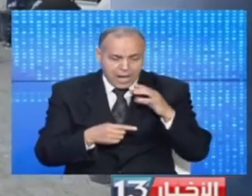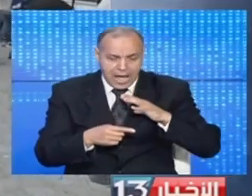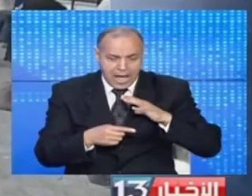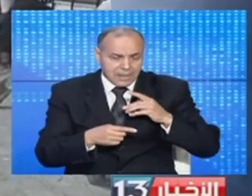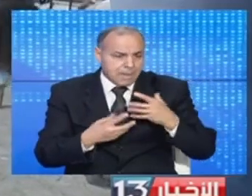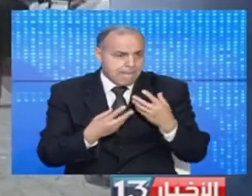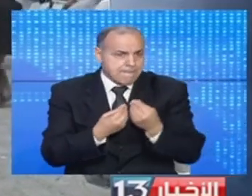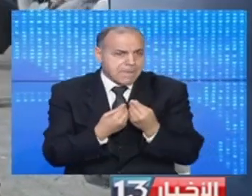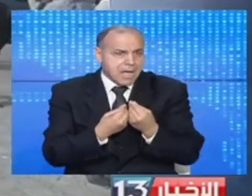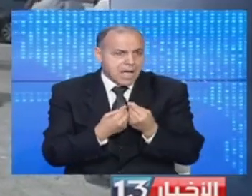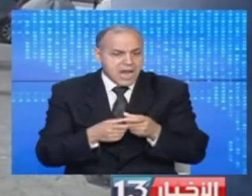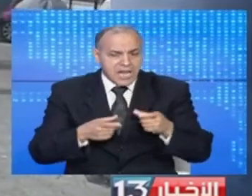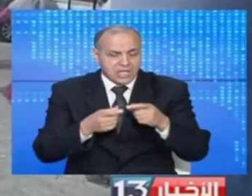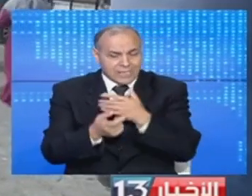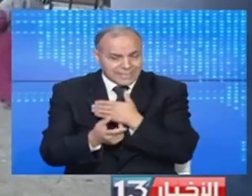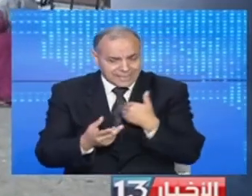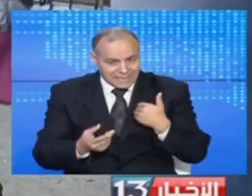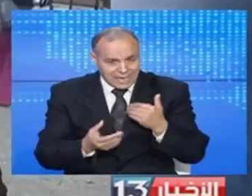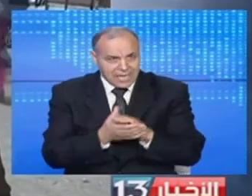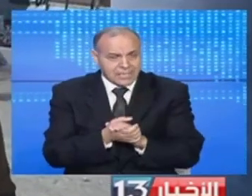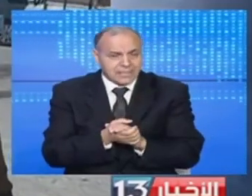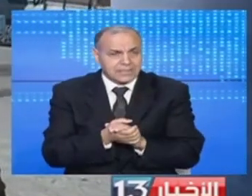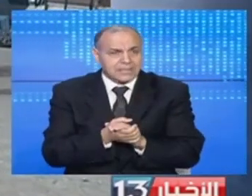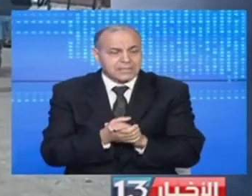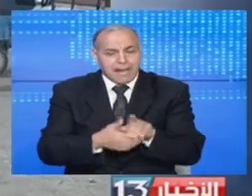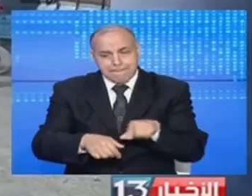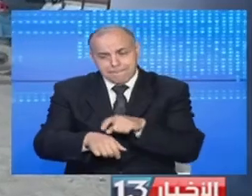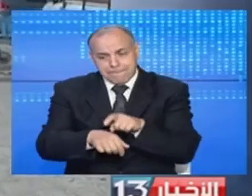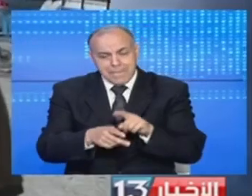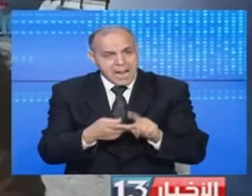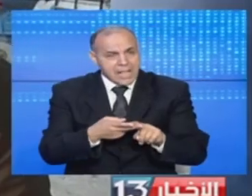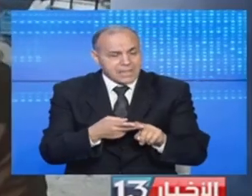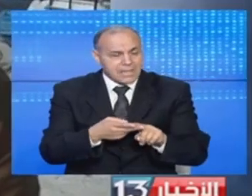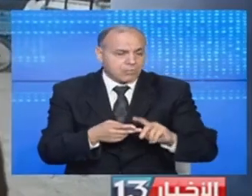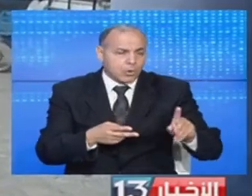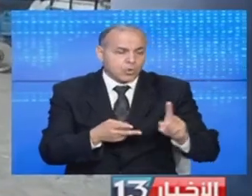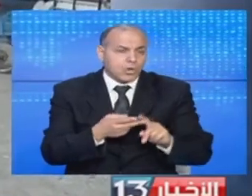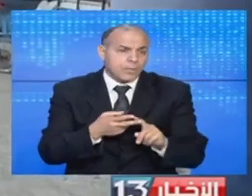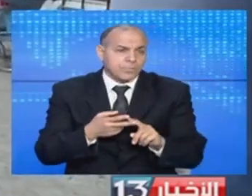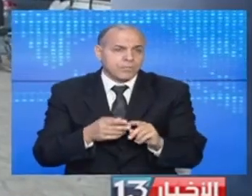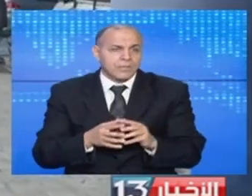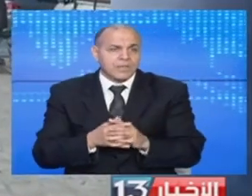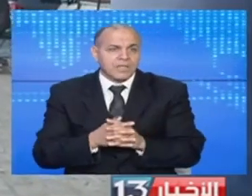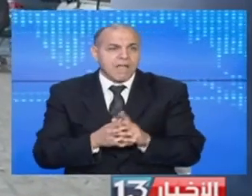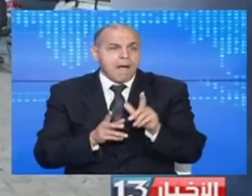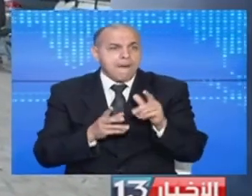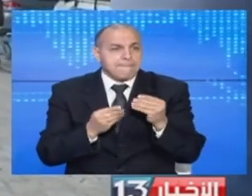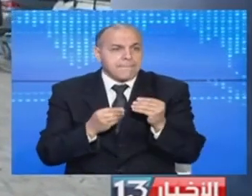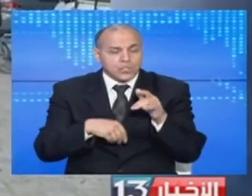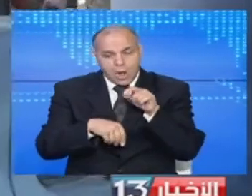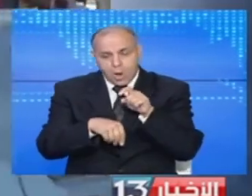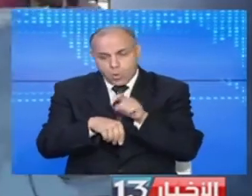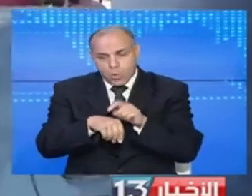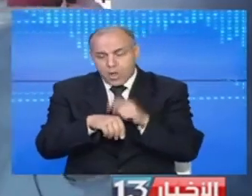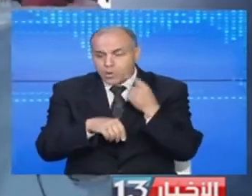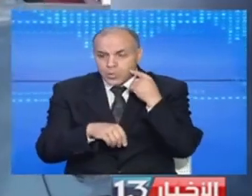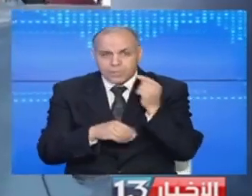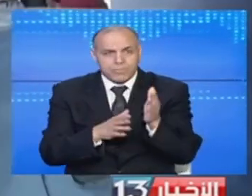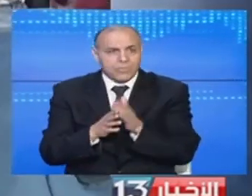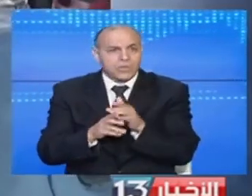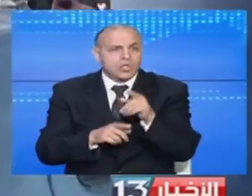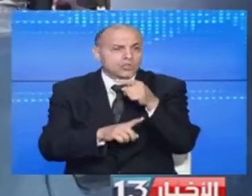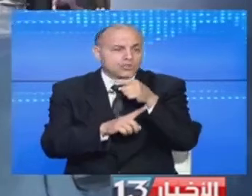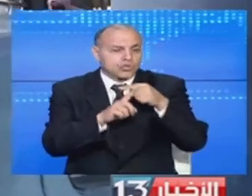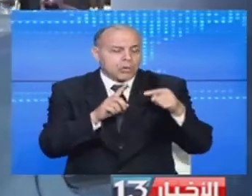لحد مع اللجنة الصحية في نطاق البلدية وفي نطاق الواحد فم برشة نقاط سوداء نشوف وشتر